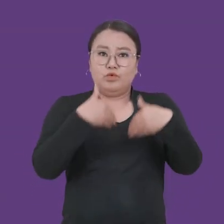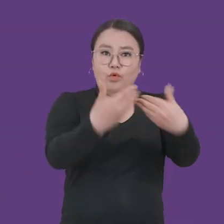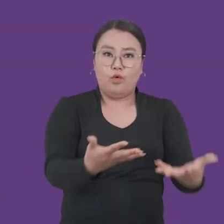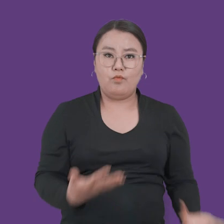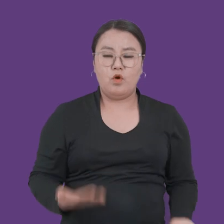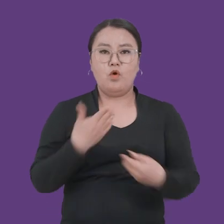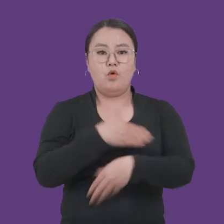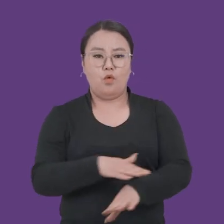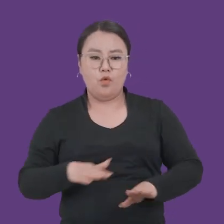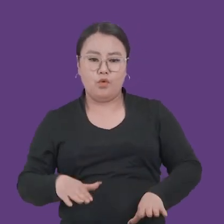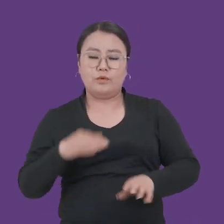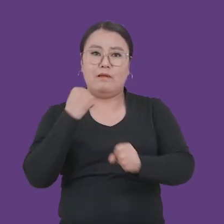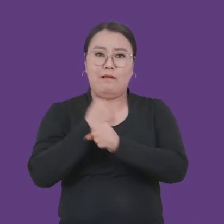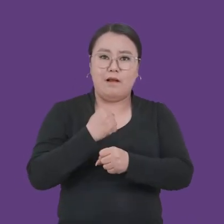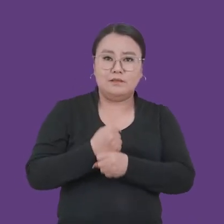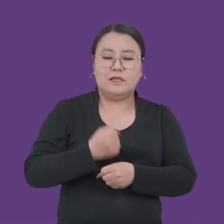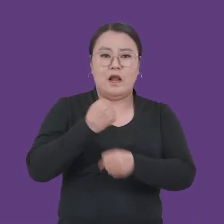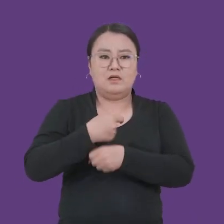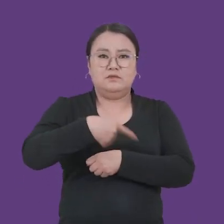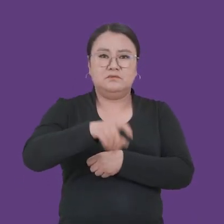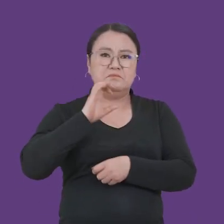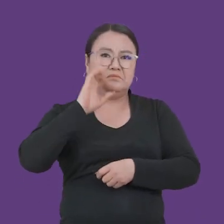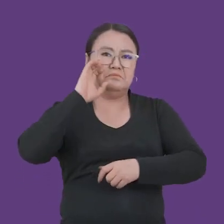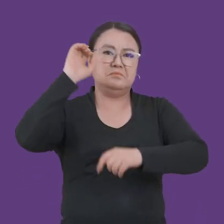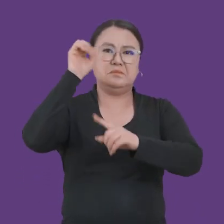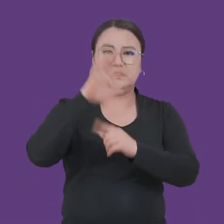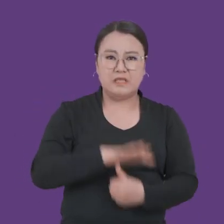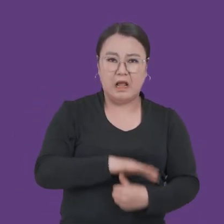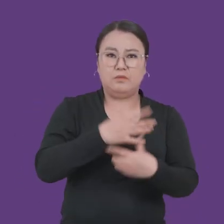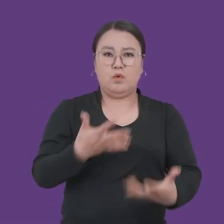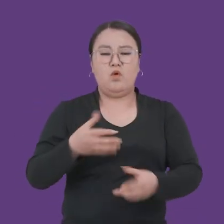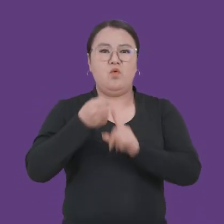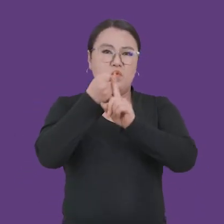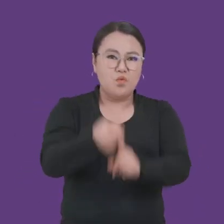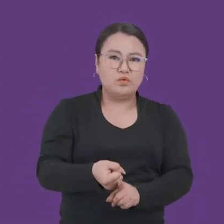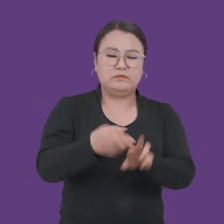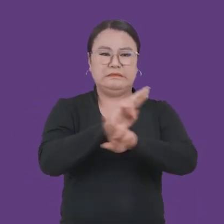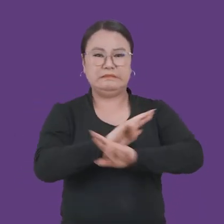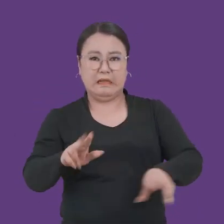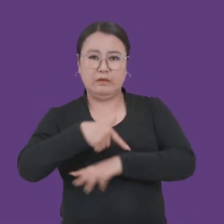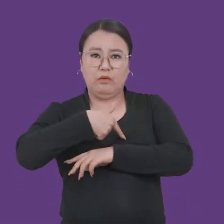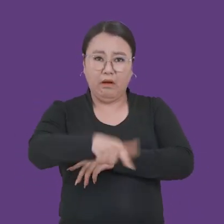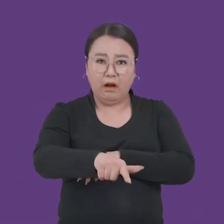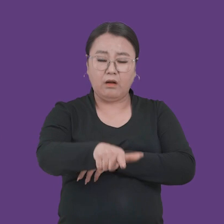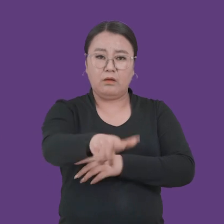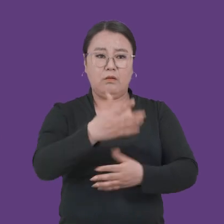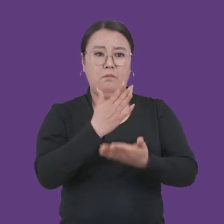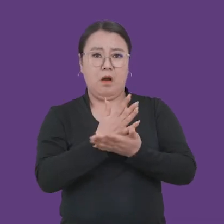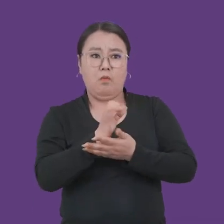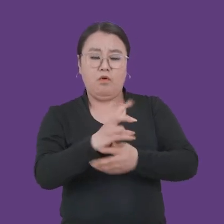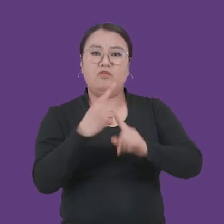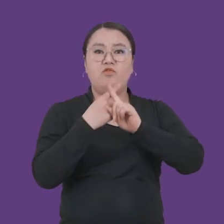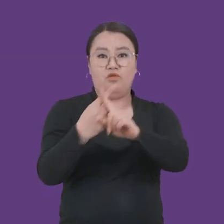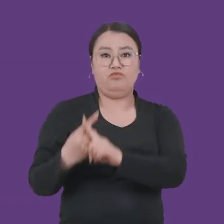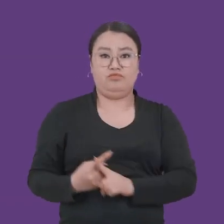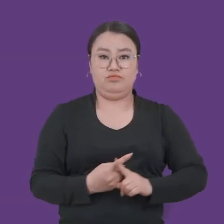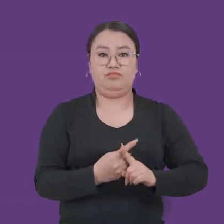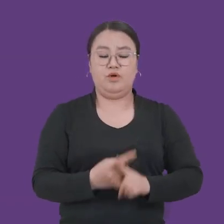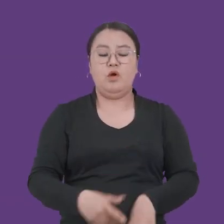Хүүгдэйн хүдэлмөр ажлийн байрэндэх бэлгийн дармд хүчрхээлэл ялгүрлэн гадуурхэлтэйг хоргэлтэг.